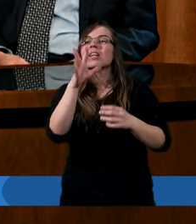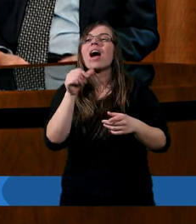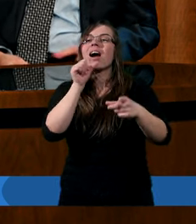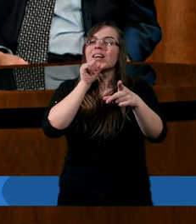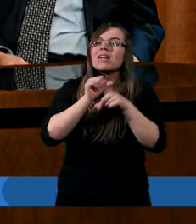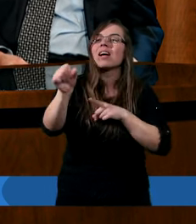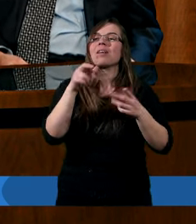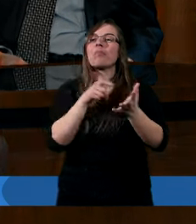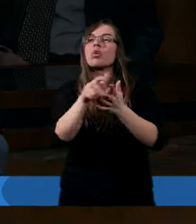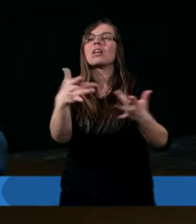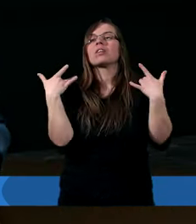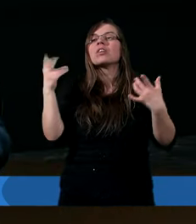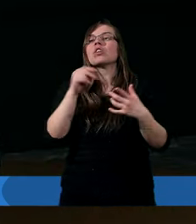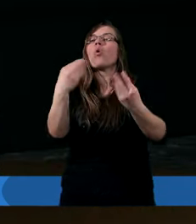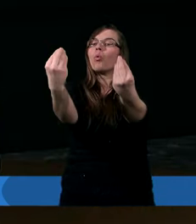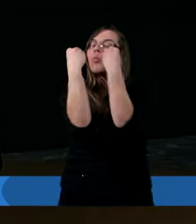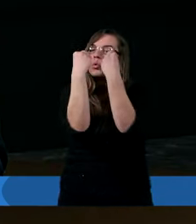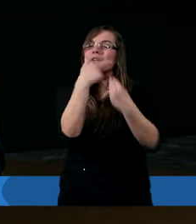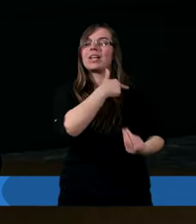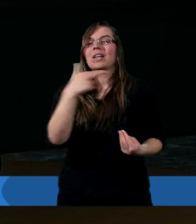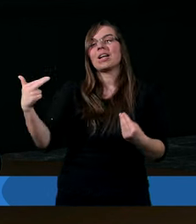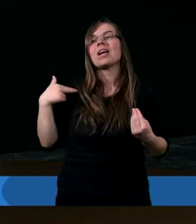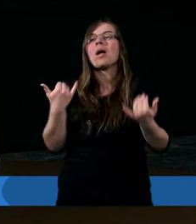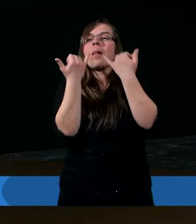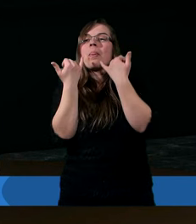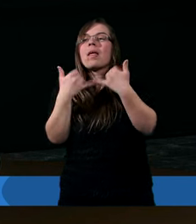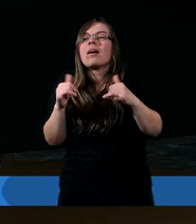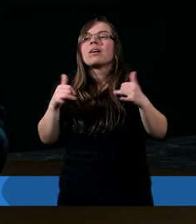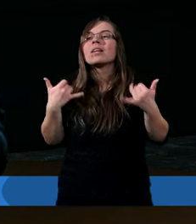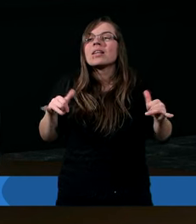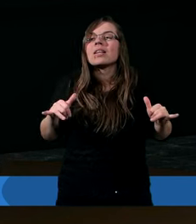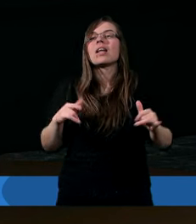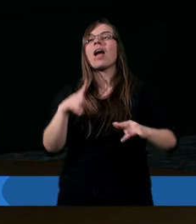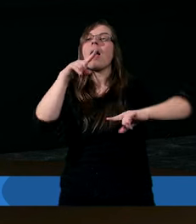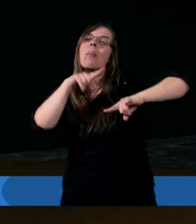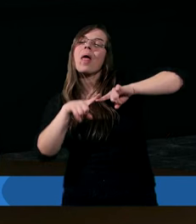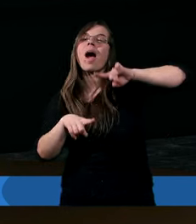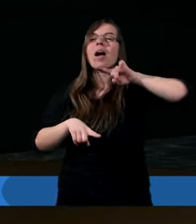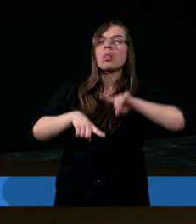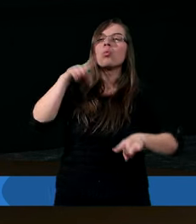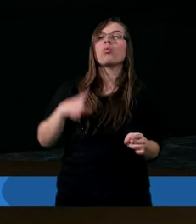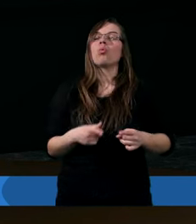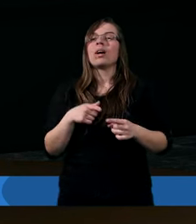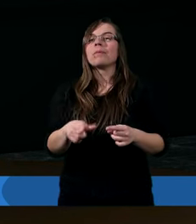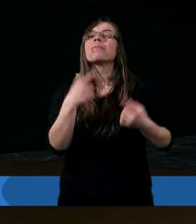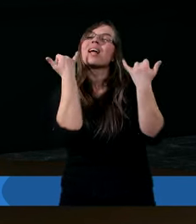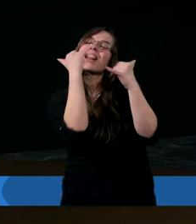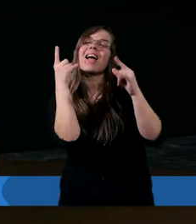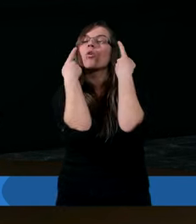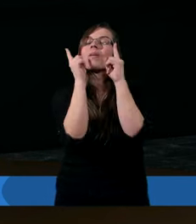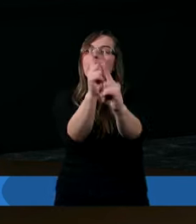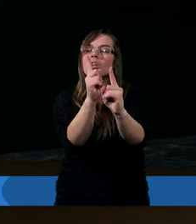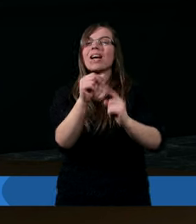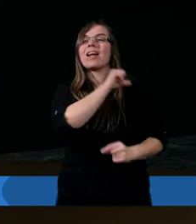Święty robi, to uczy nas innej natury, innego postrzegania